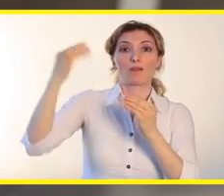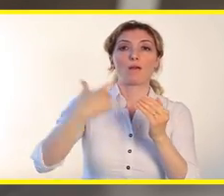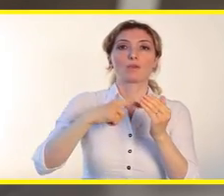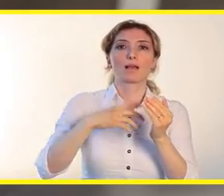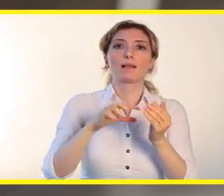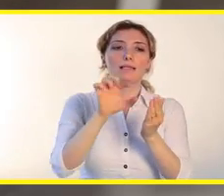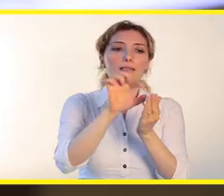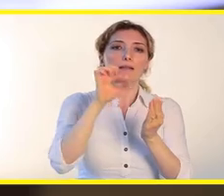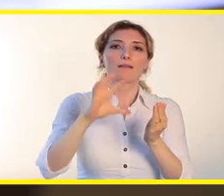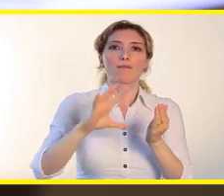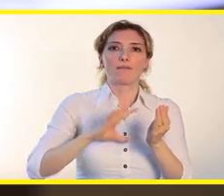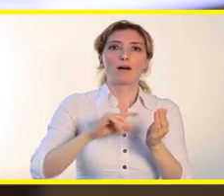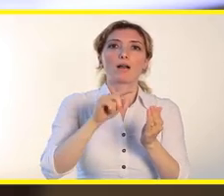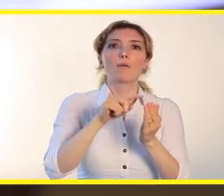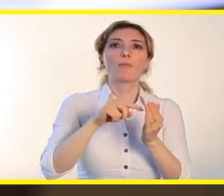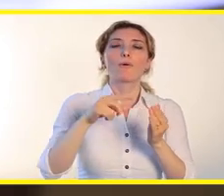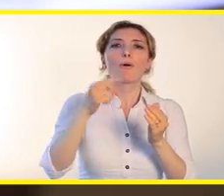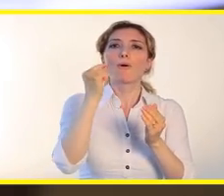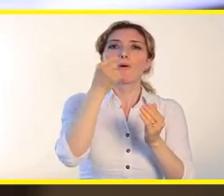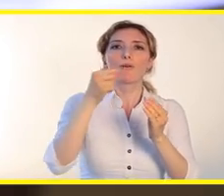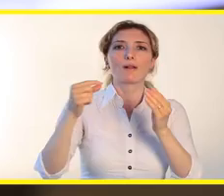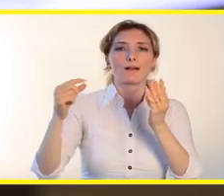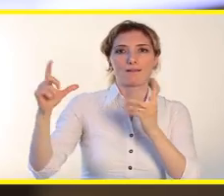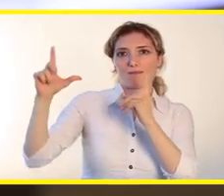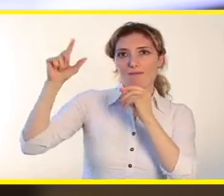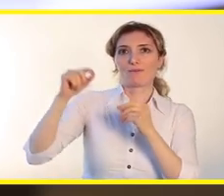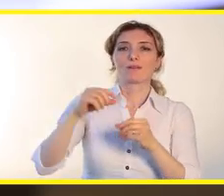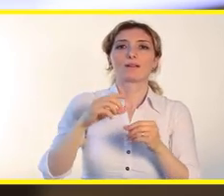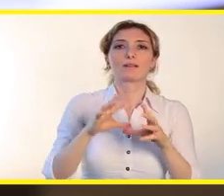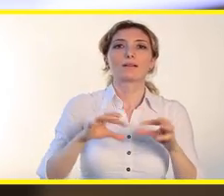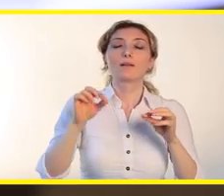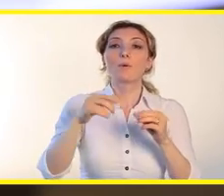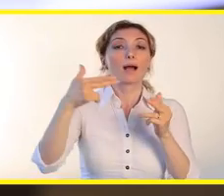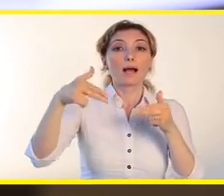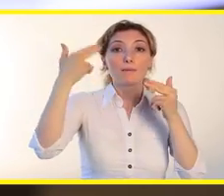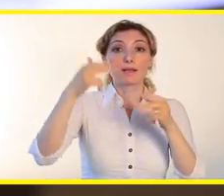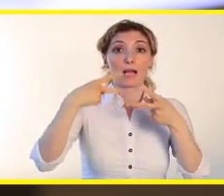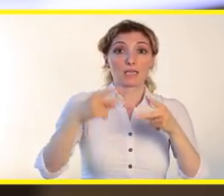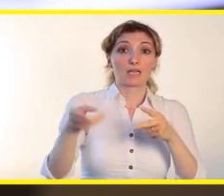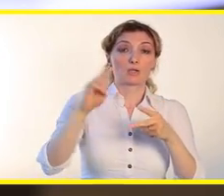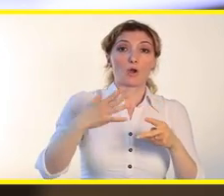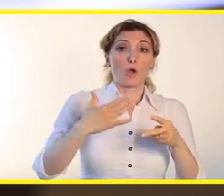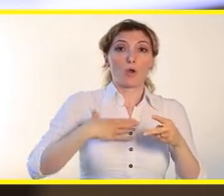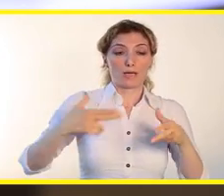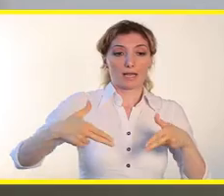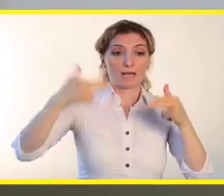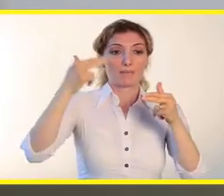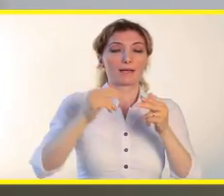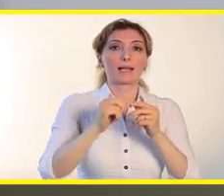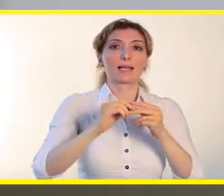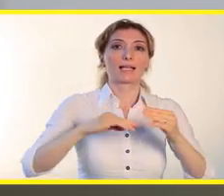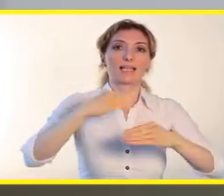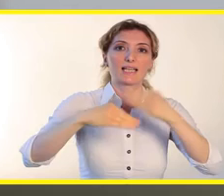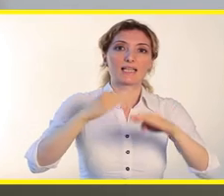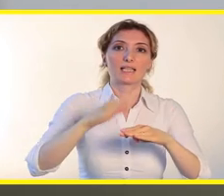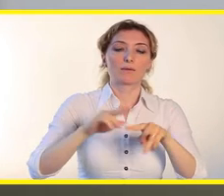daha zevkli ve kolay. Geniş açı selfie özelliğini kullanmak için kamerayı açtıktan sonra ön kameraya geçiş yapın. Mod